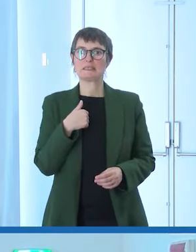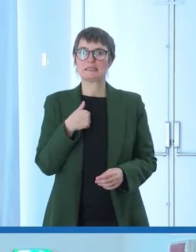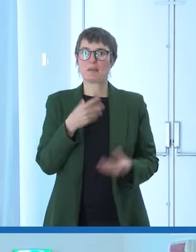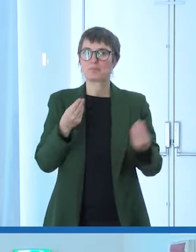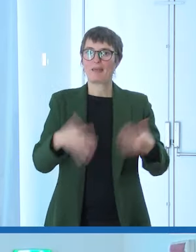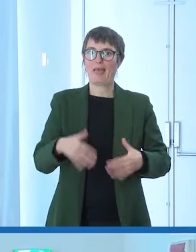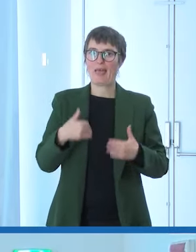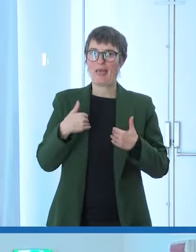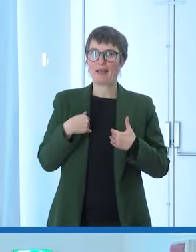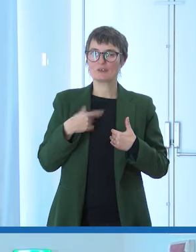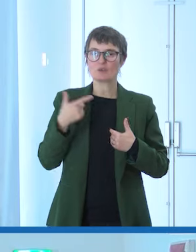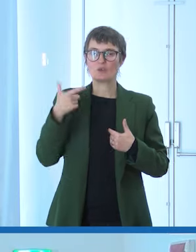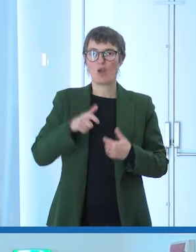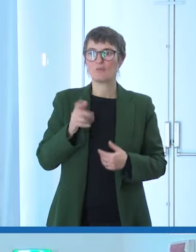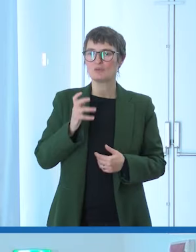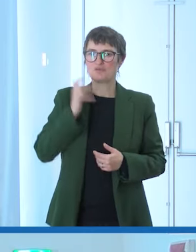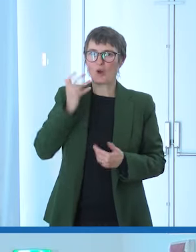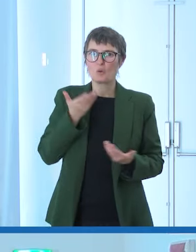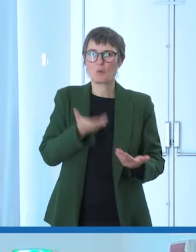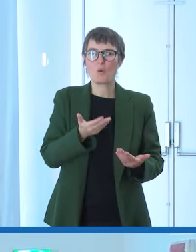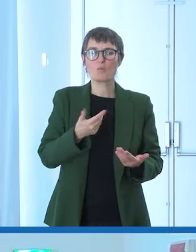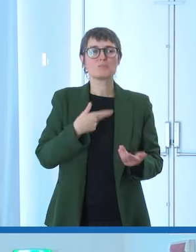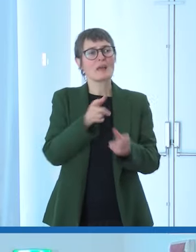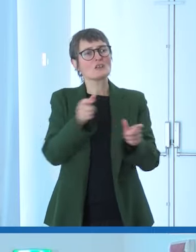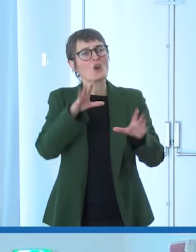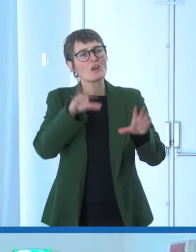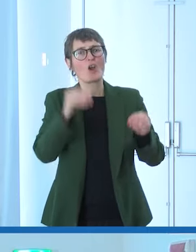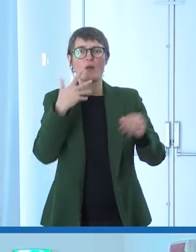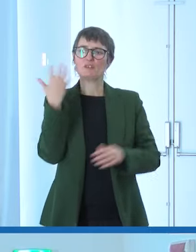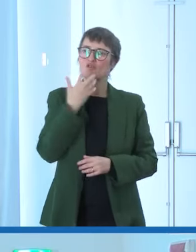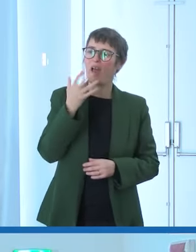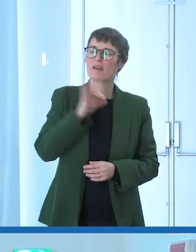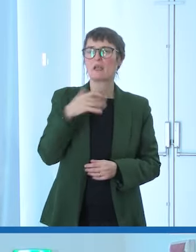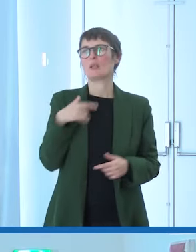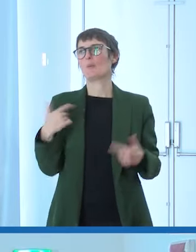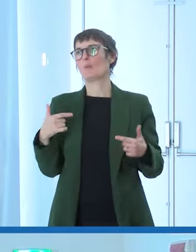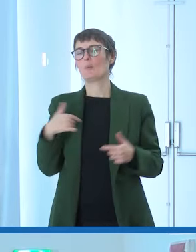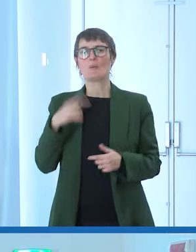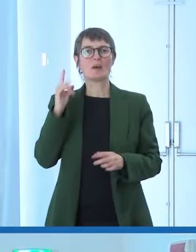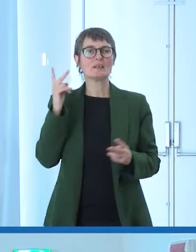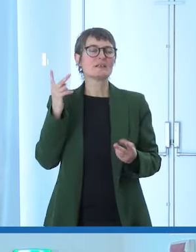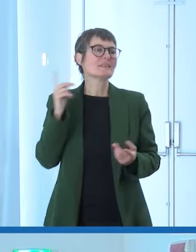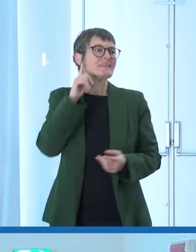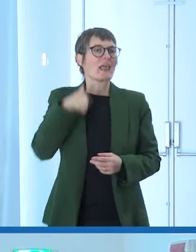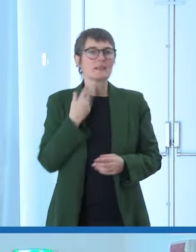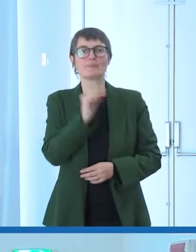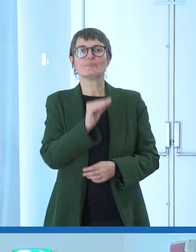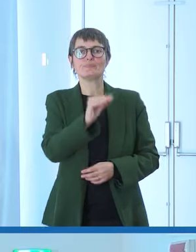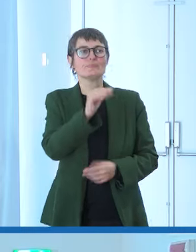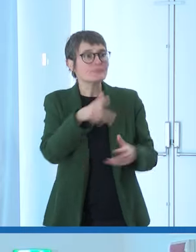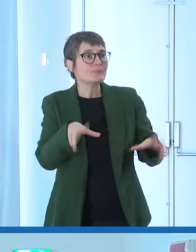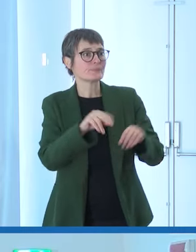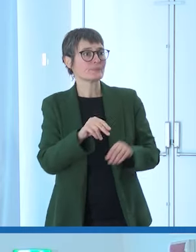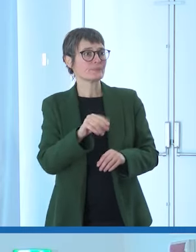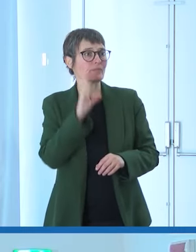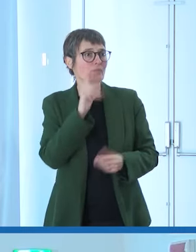si ride o si scoccia se tu non capisci non senti quindi te lo fa notare tu ripeti due tre volte e poi ti